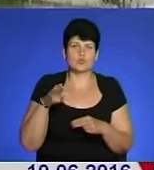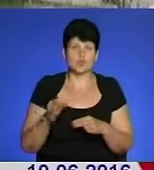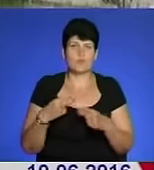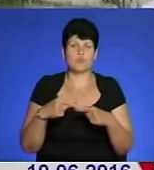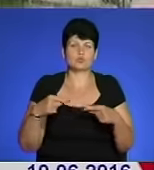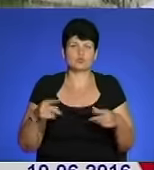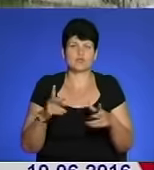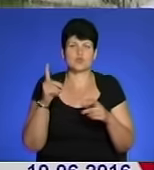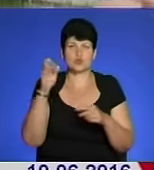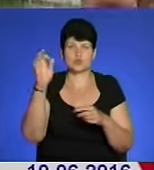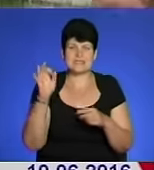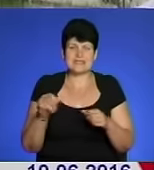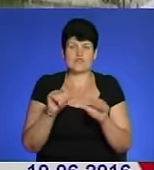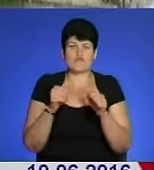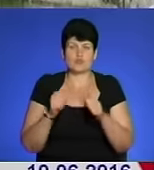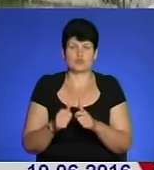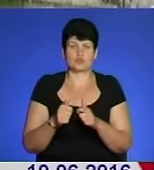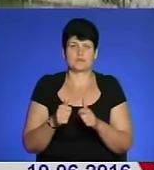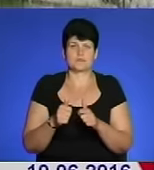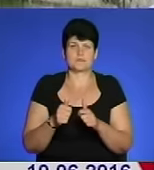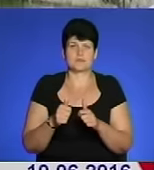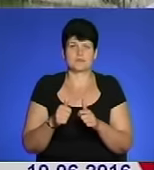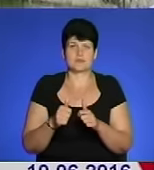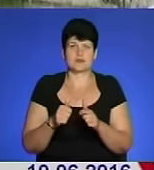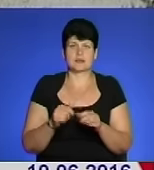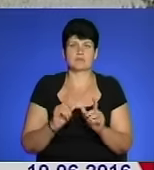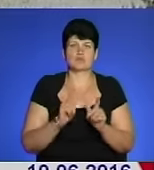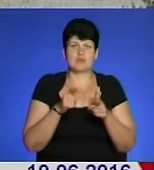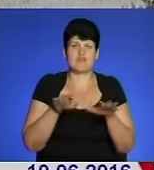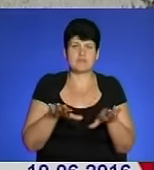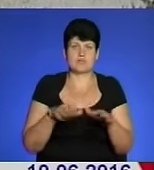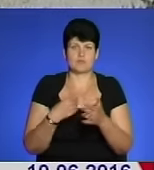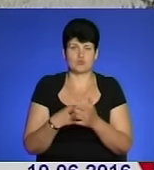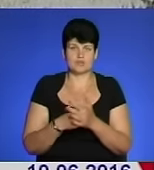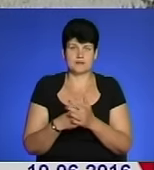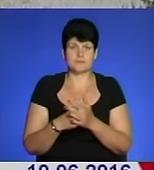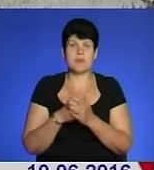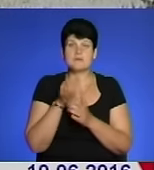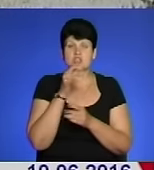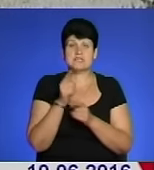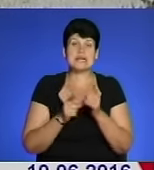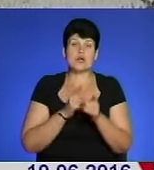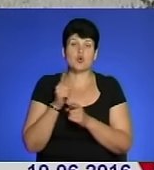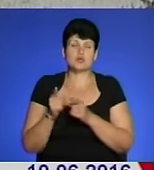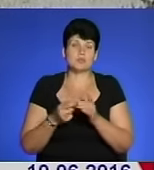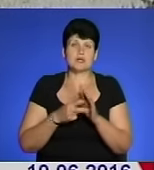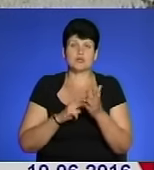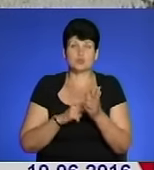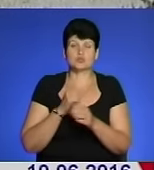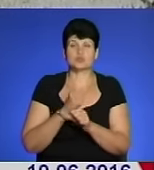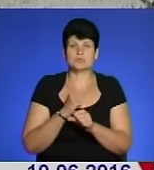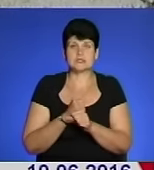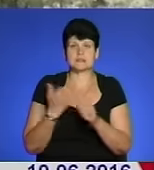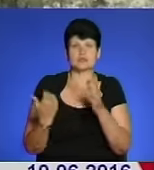100% формують, ідуть, поступають в місцевий бюджет. Під час цієї реконструкції в Копиченцях планують застосувати